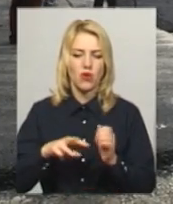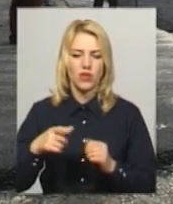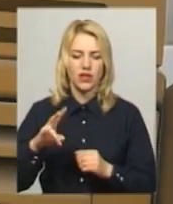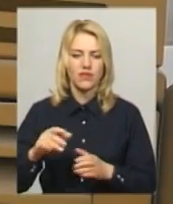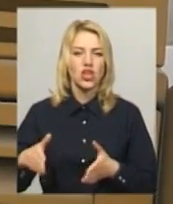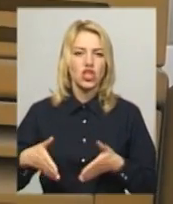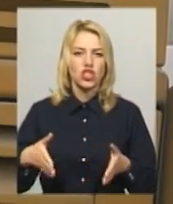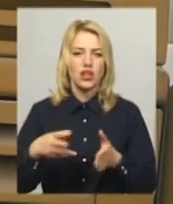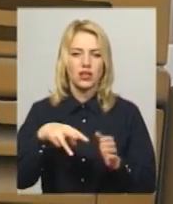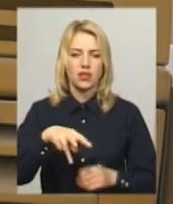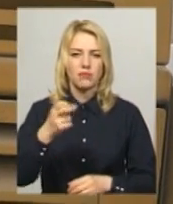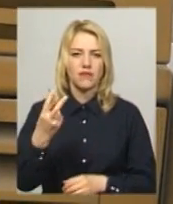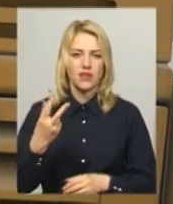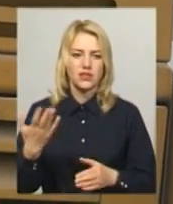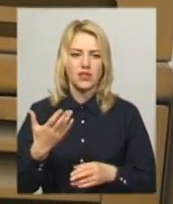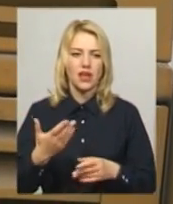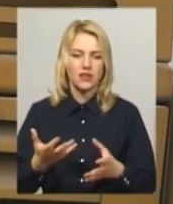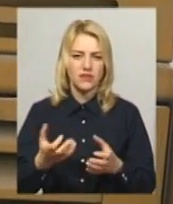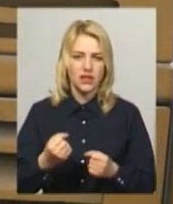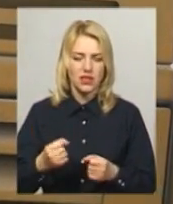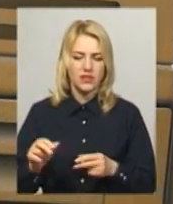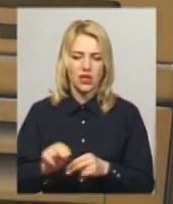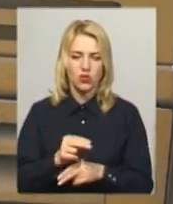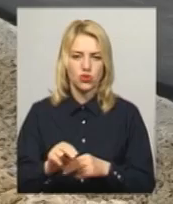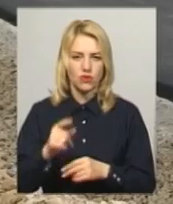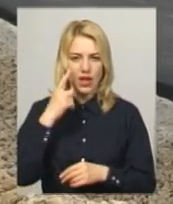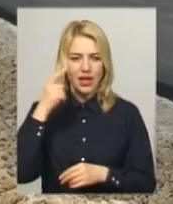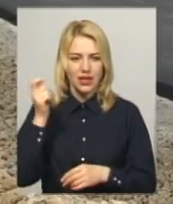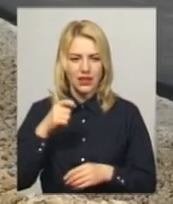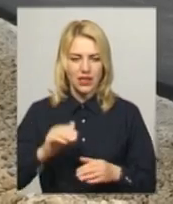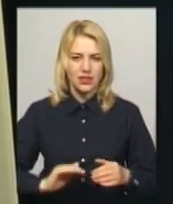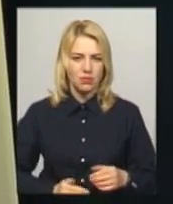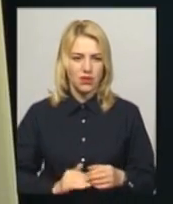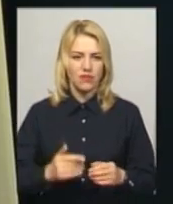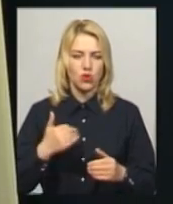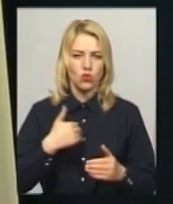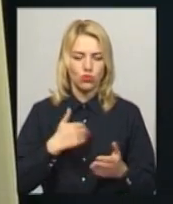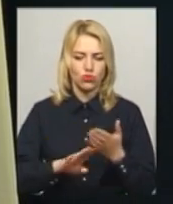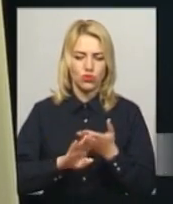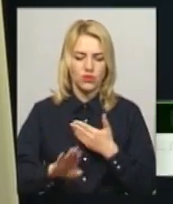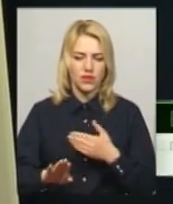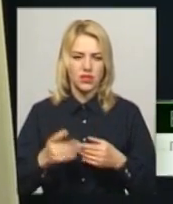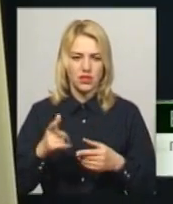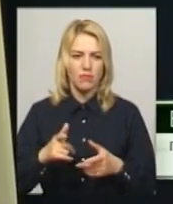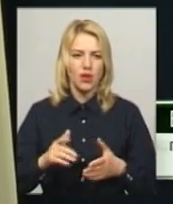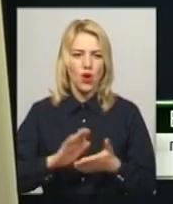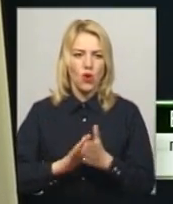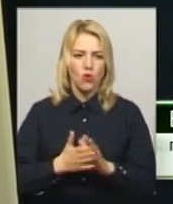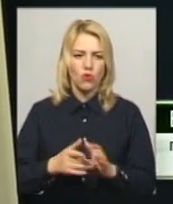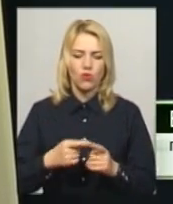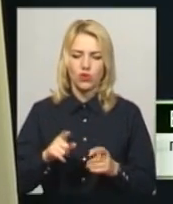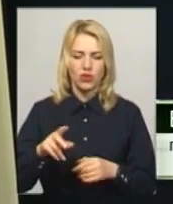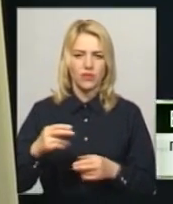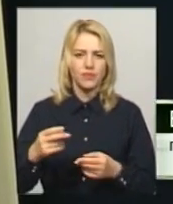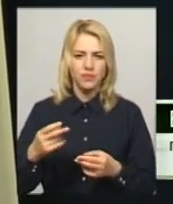М-12, який взялися реконструювати китайські підрядники, то з ними хочуть розірвати угоду. Китайська компанія зірвала абсолютно всі строки